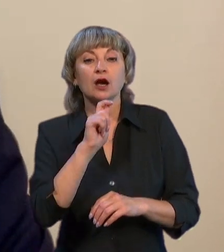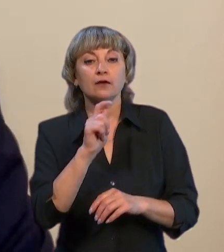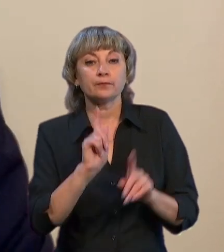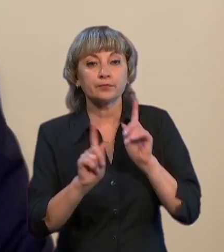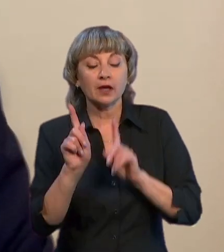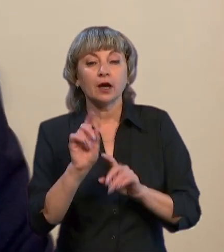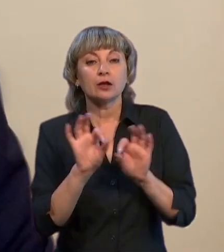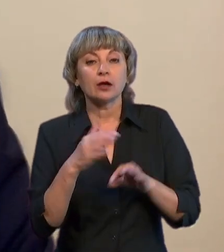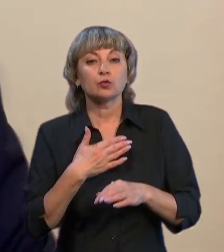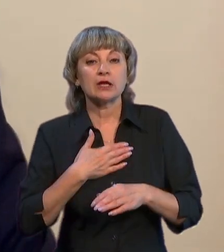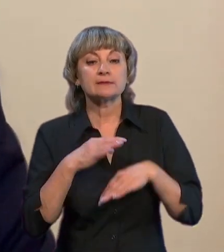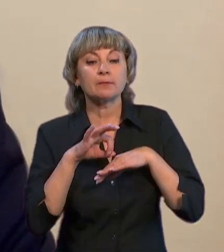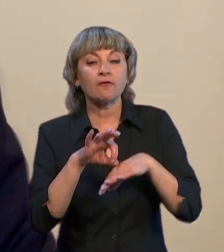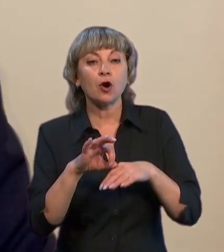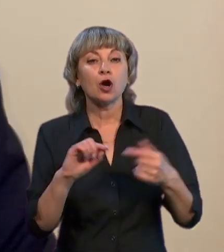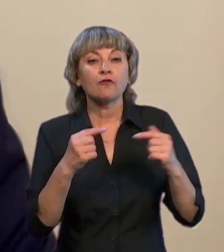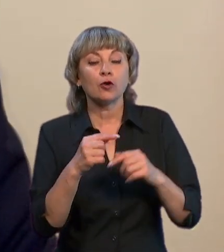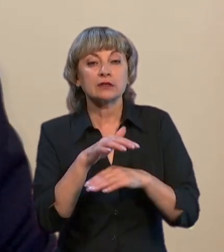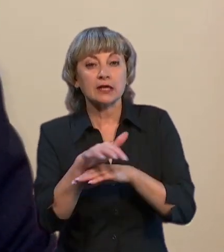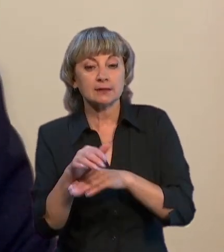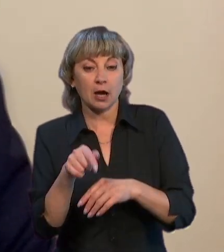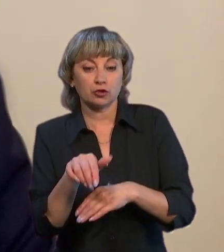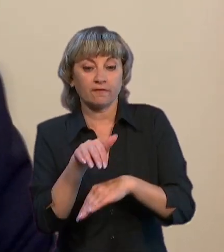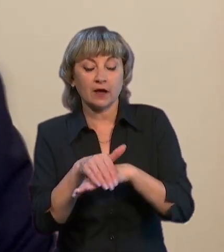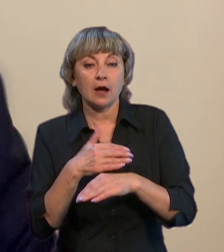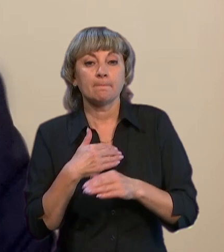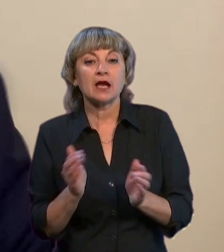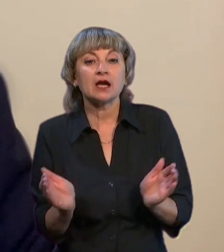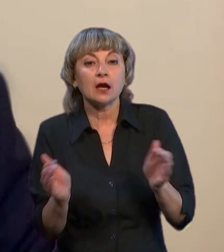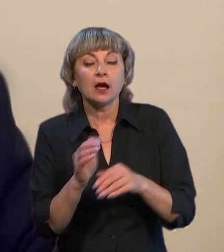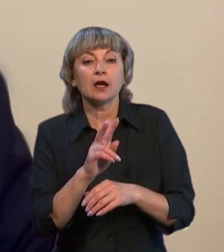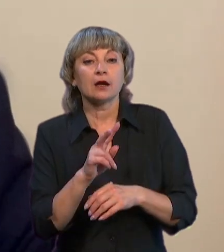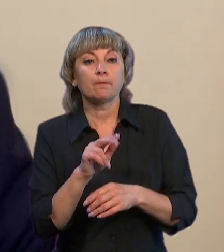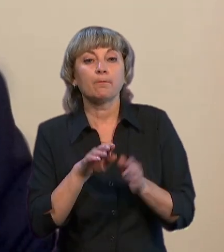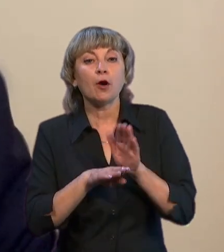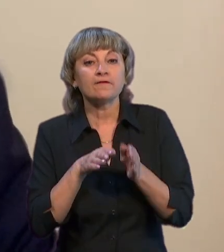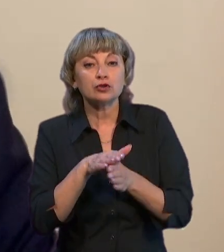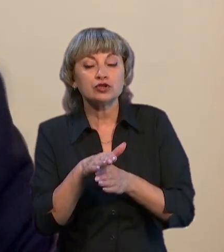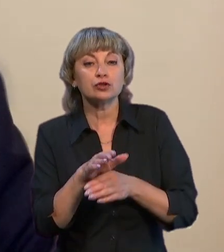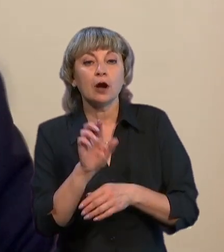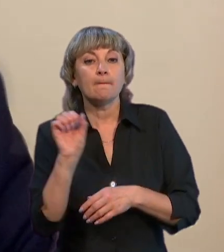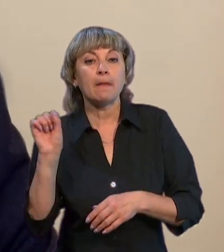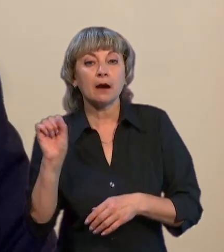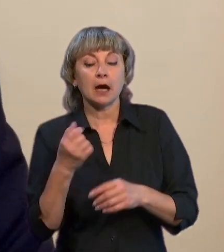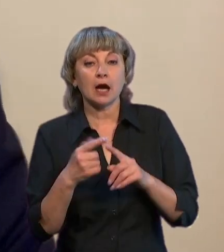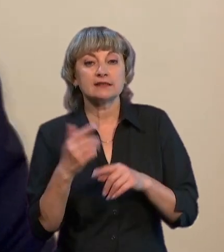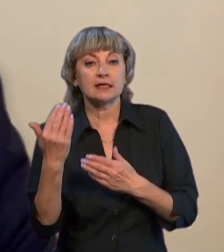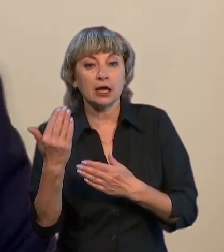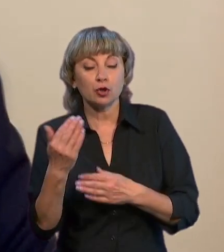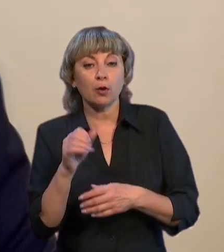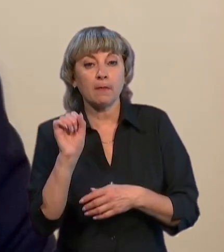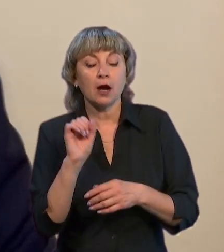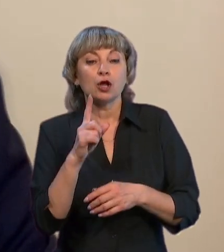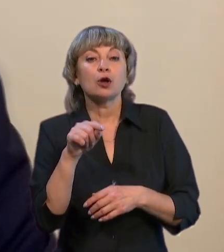провівся контрнаступ, а тут фактично вже ми беремо кліщі повністю Бахмут. А для нього Бахмут – це як номер один, що щось вони